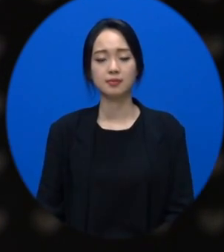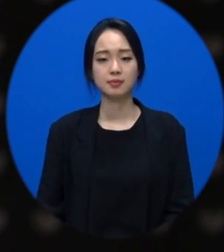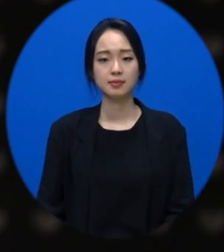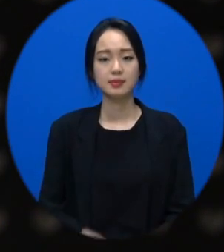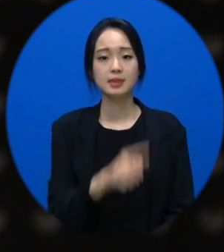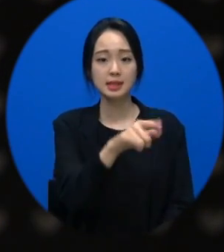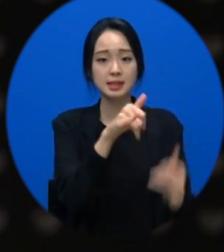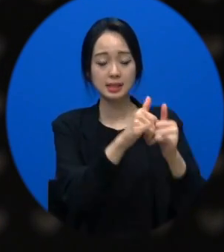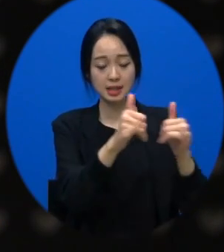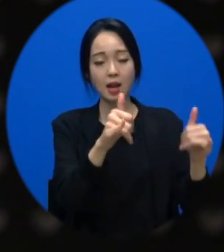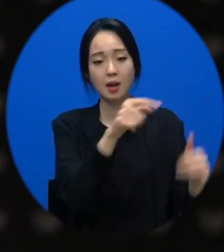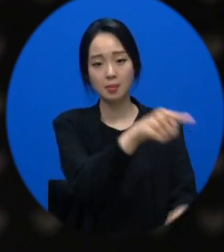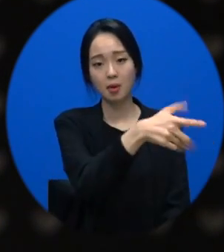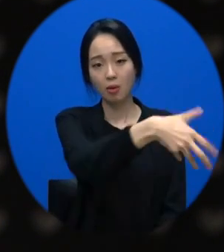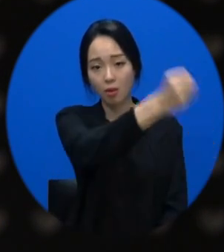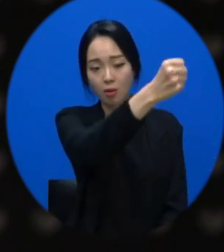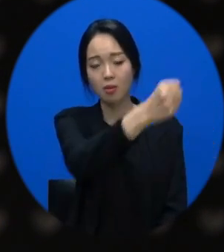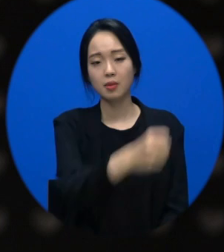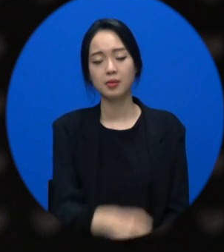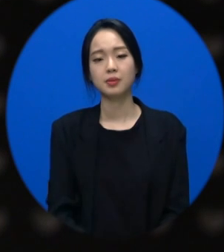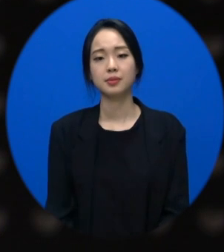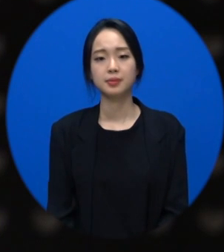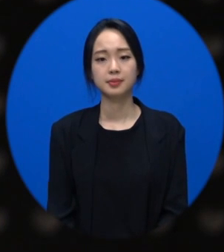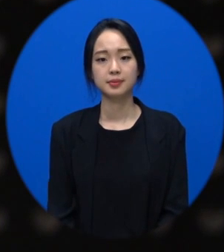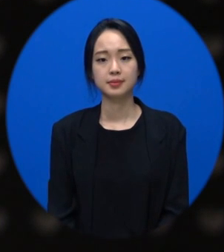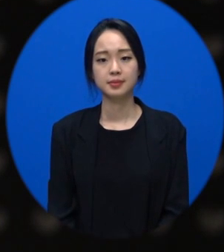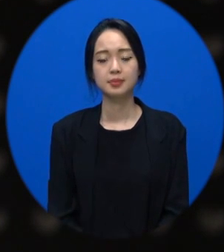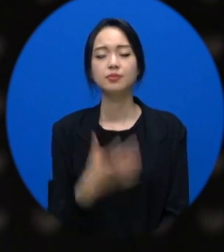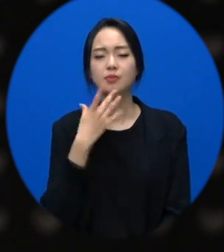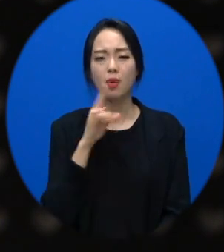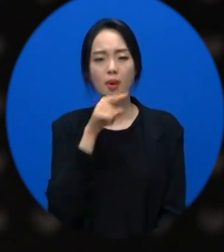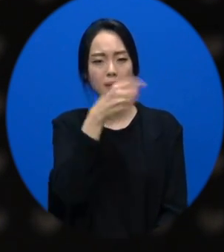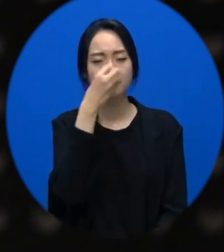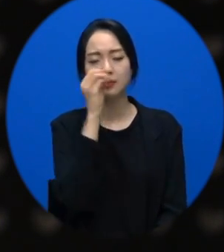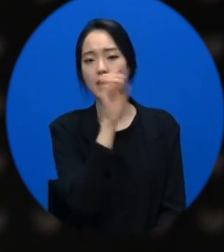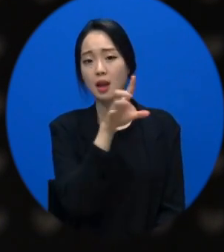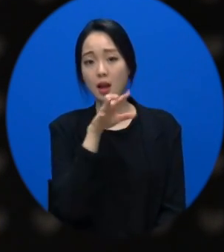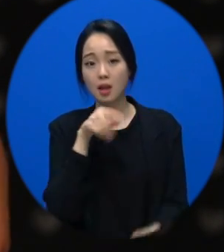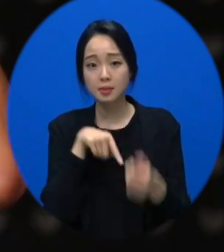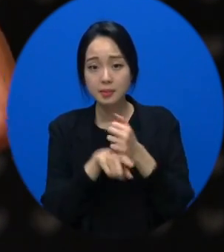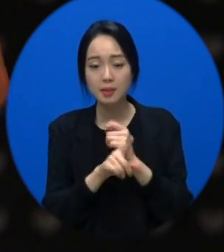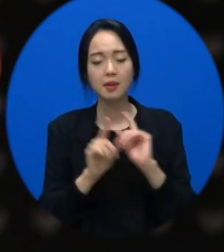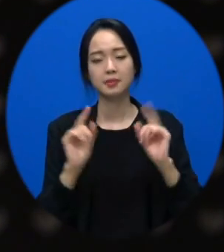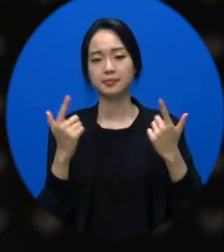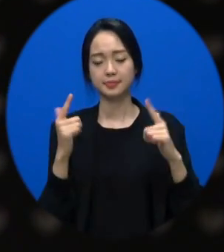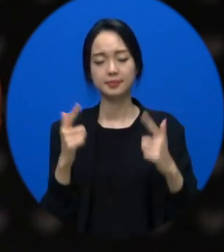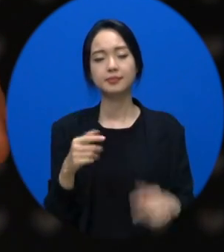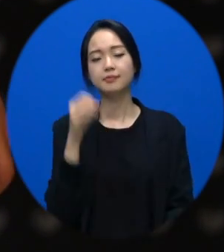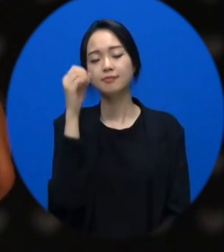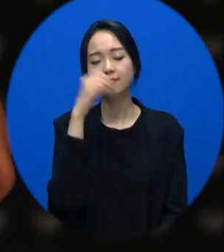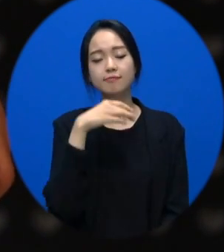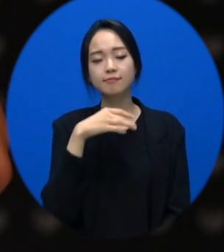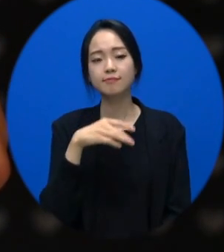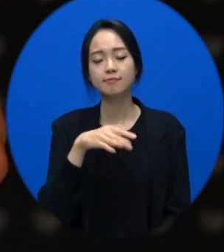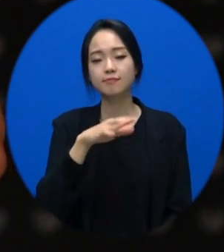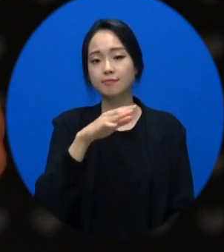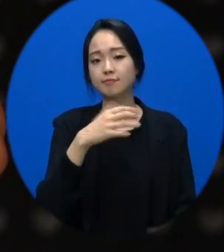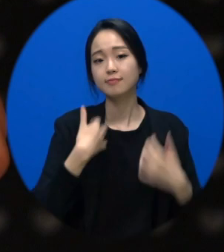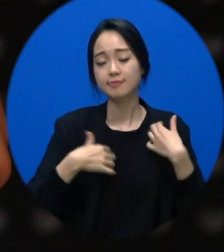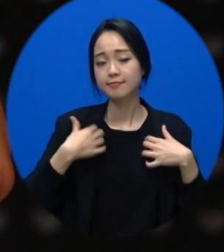가서 그렇게 된다는 보장은 없잖아요. 물론 그분 말을 무시하라는 뜻이 아니라 그냥 재미로 들으시면 돼요.